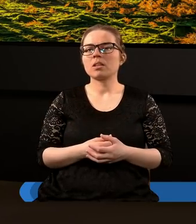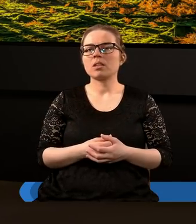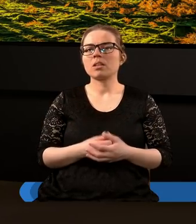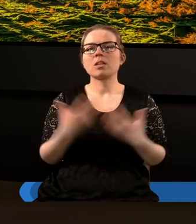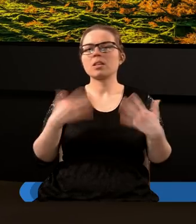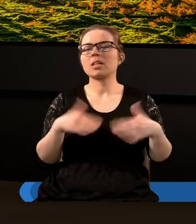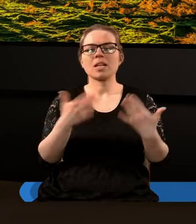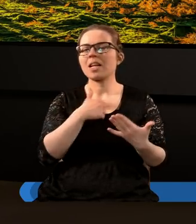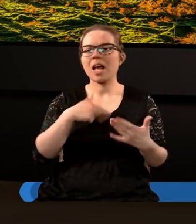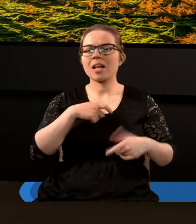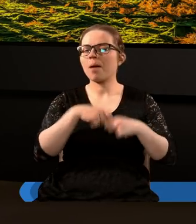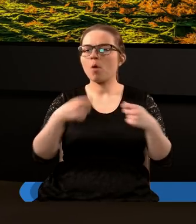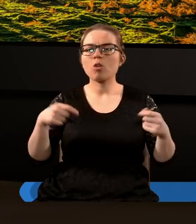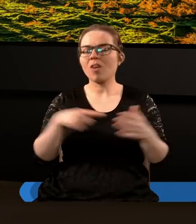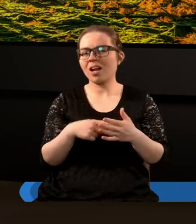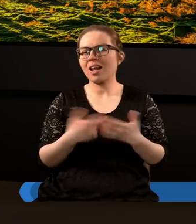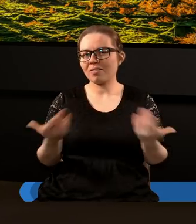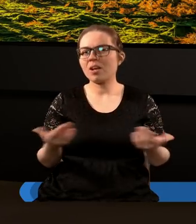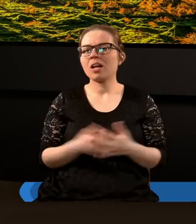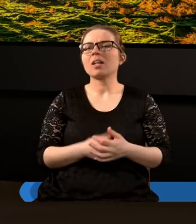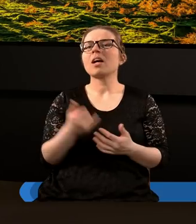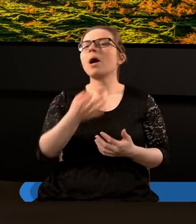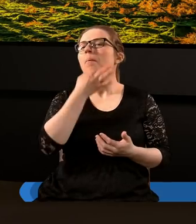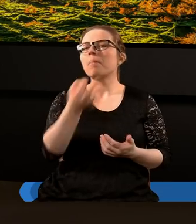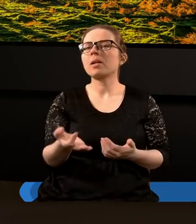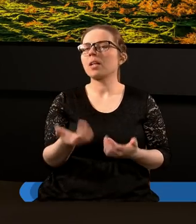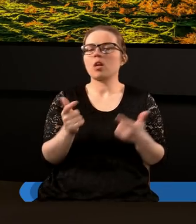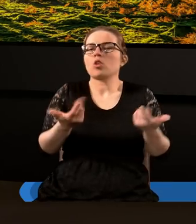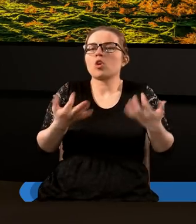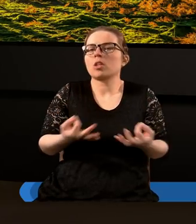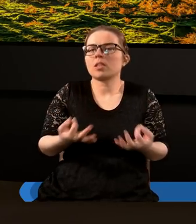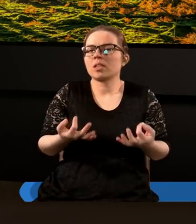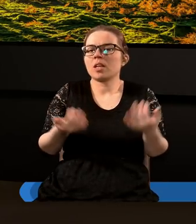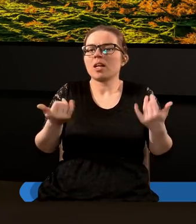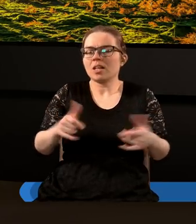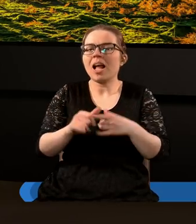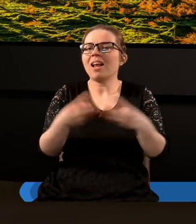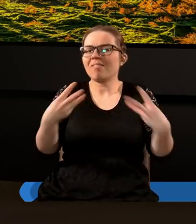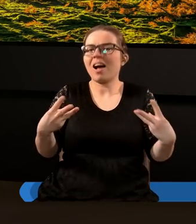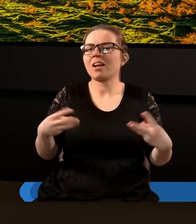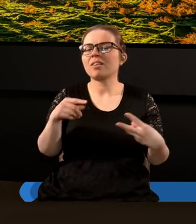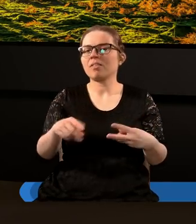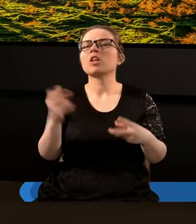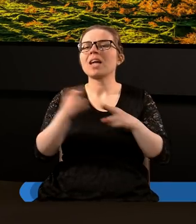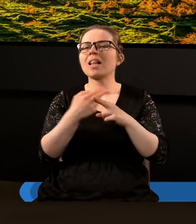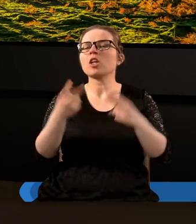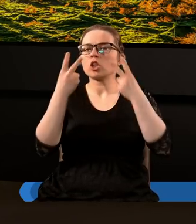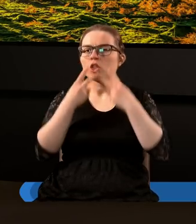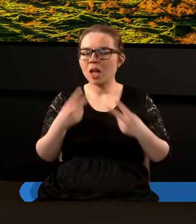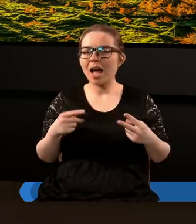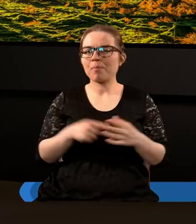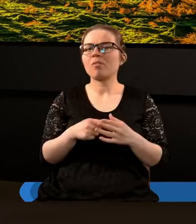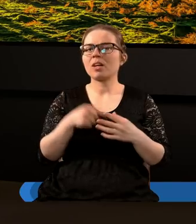Nie daje nam rozwiązania tak w zasadzie i pytanie właśnie co dzisiaj dla nas jest istotne właśnie kiedy czytamy